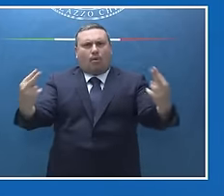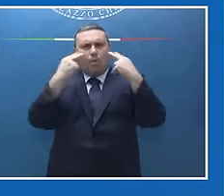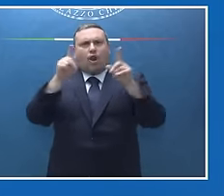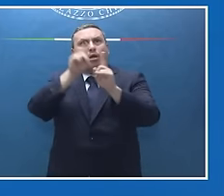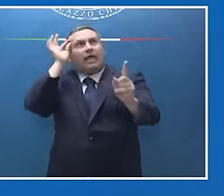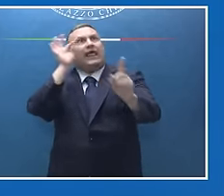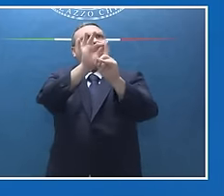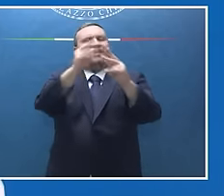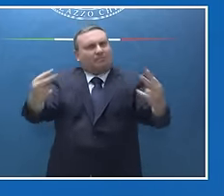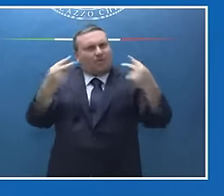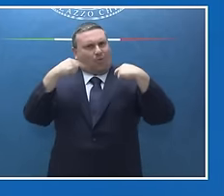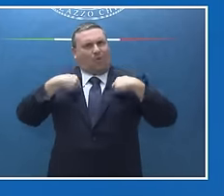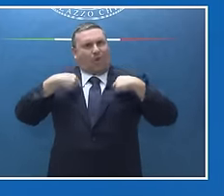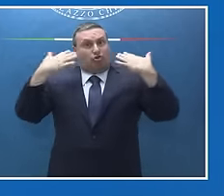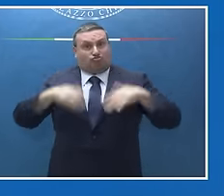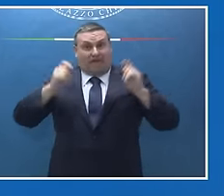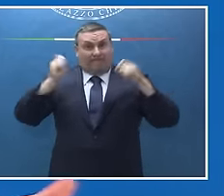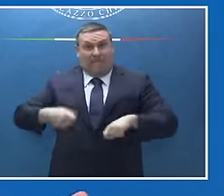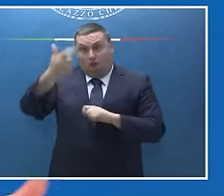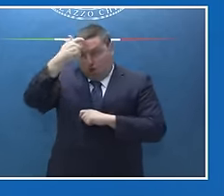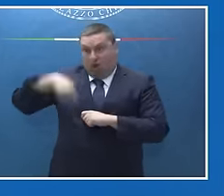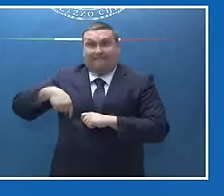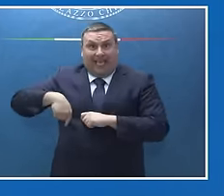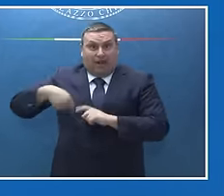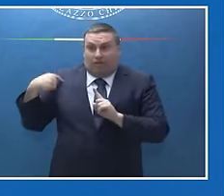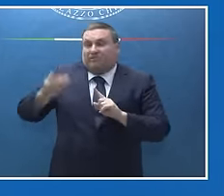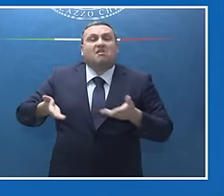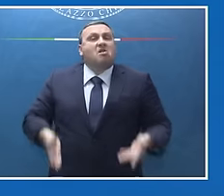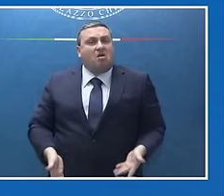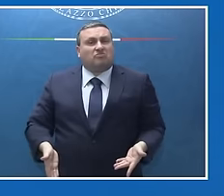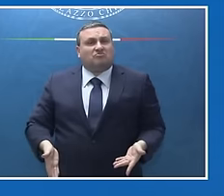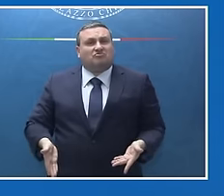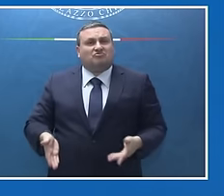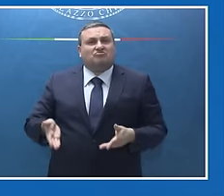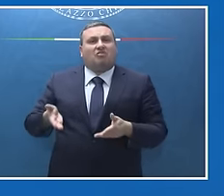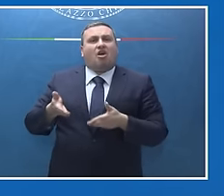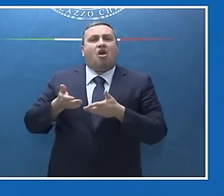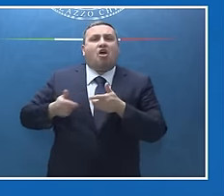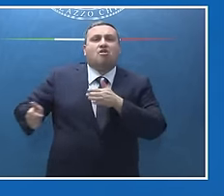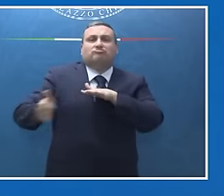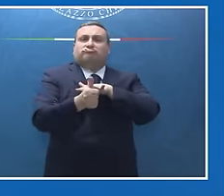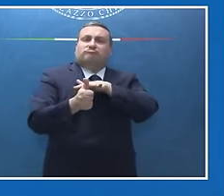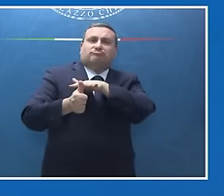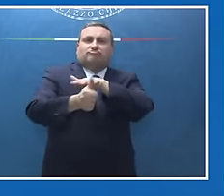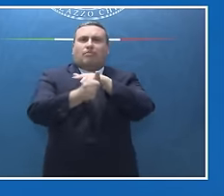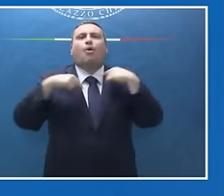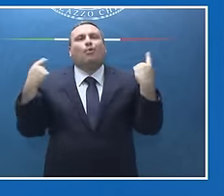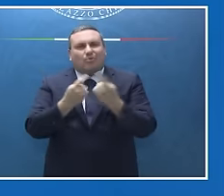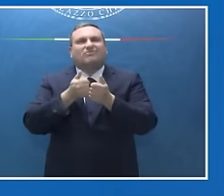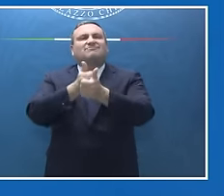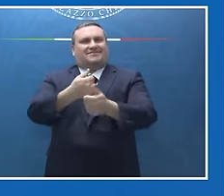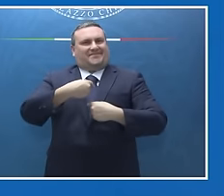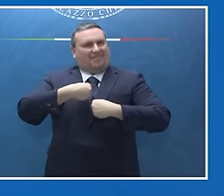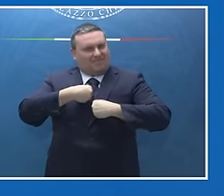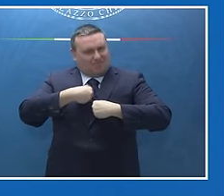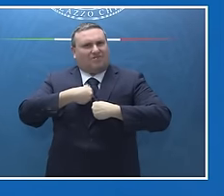del mandato di questo Governo. Il G7 decide di unire gli sforzi per costruire un nuovo modello di sviluppo e di